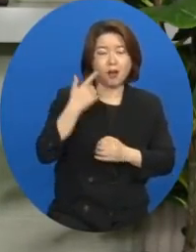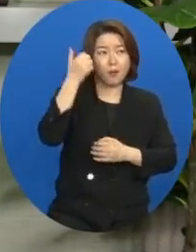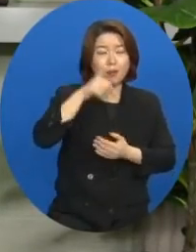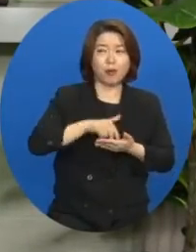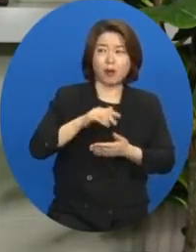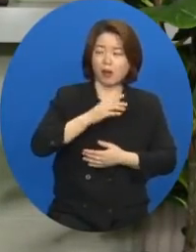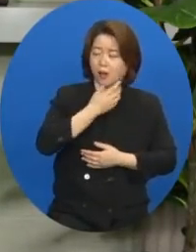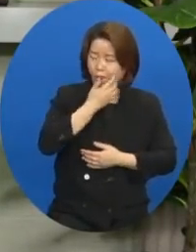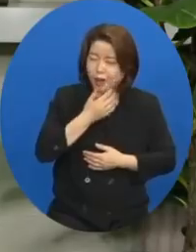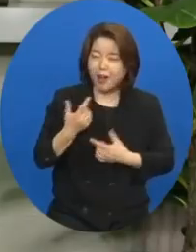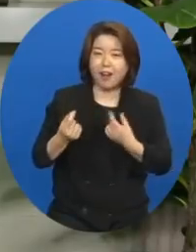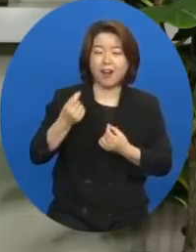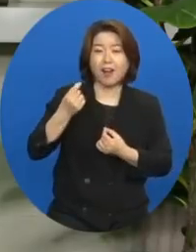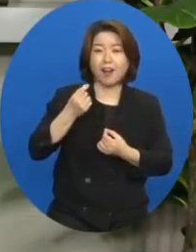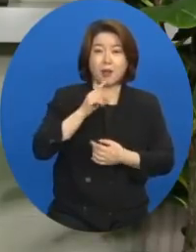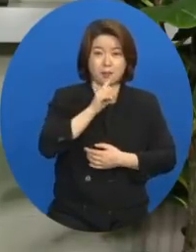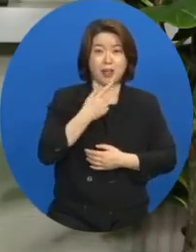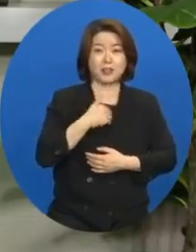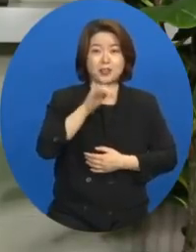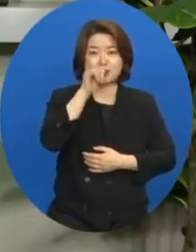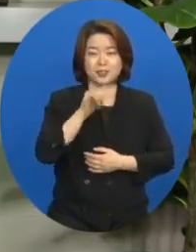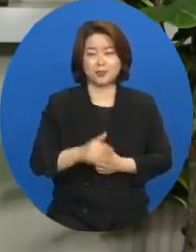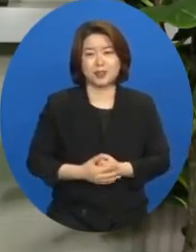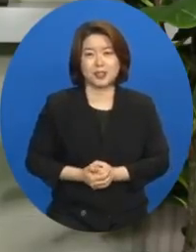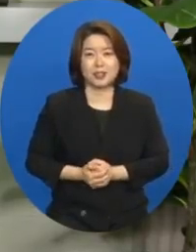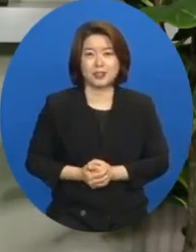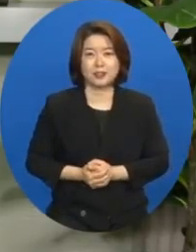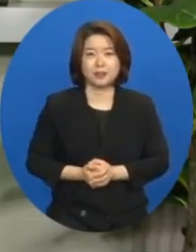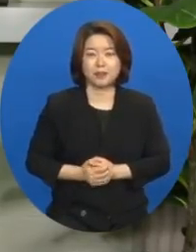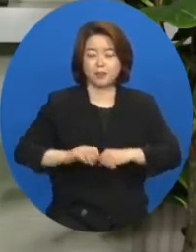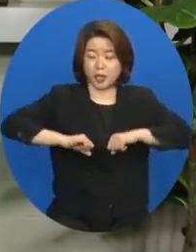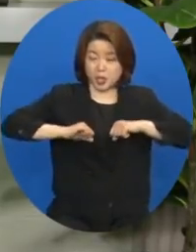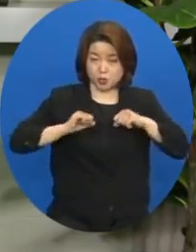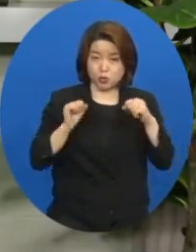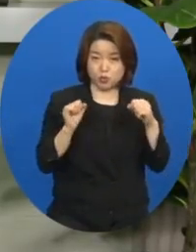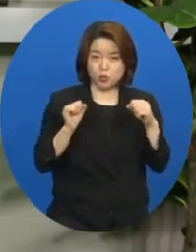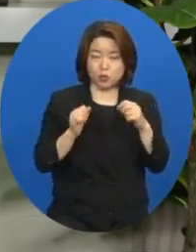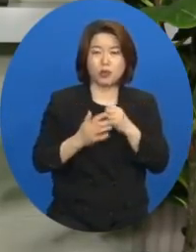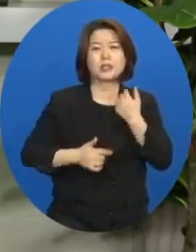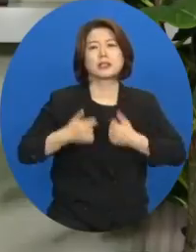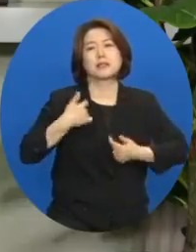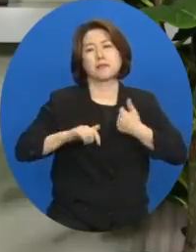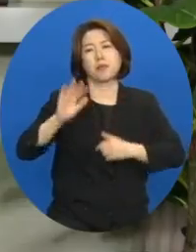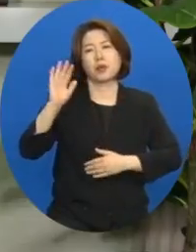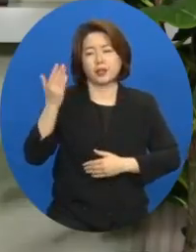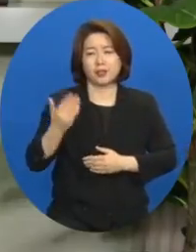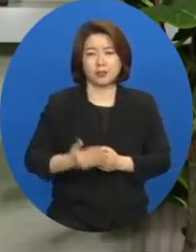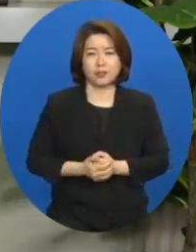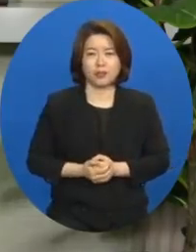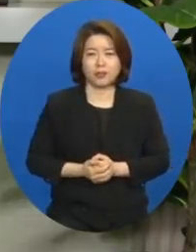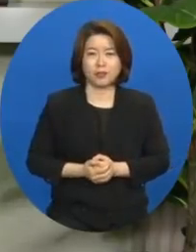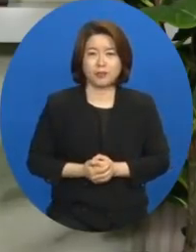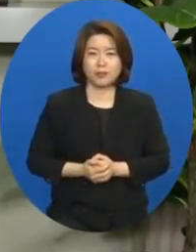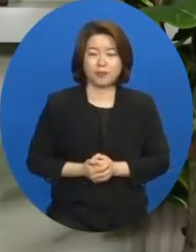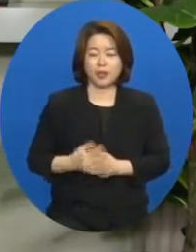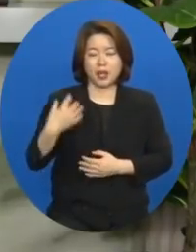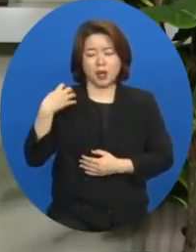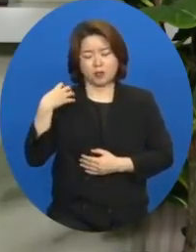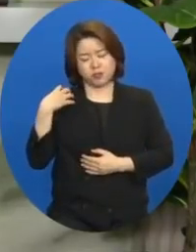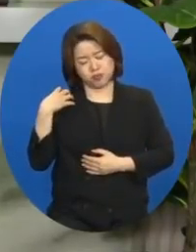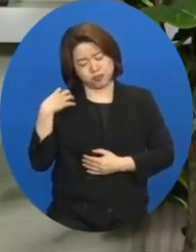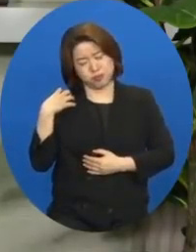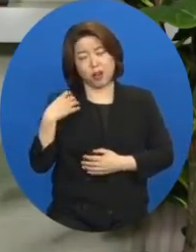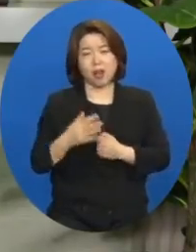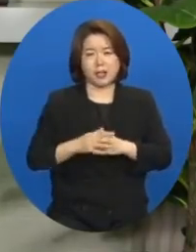말씀을 하신 적이 있습니다. 순종은 기뻐야 하는 겁니다. 부담스럽게